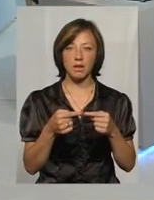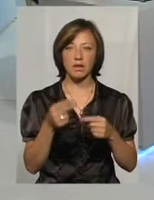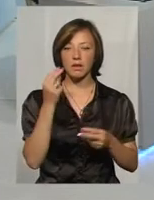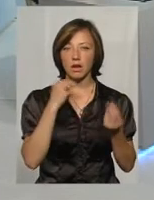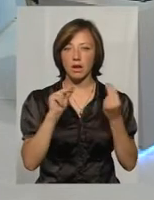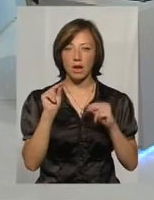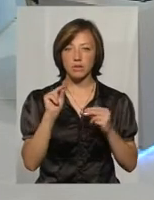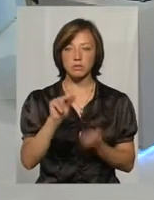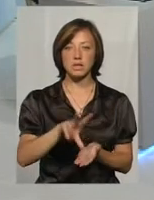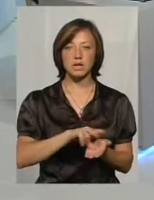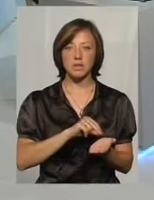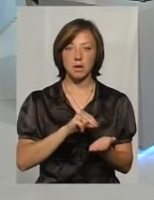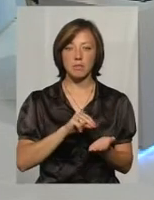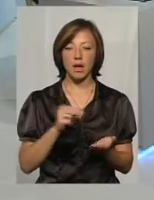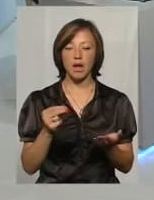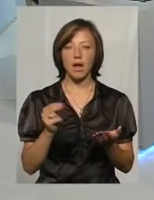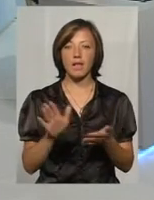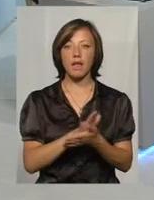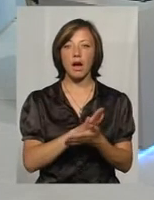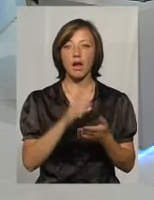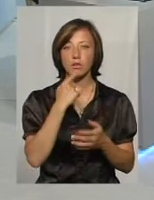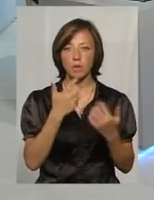кращим зразкам діалізної апаратури